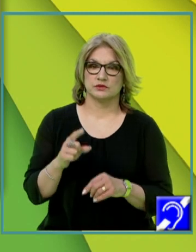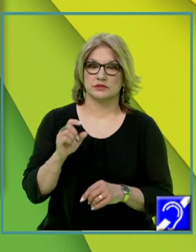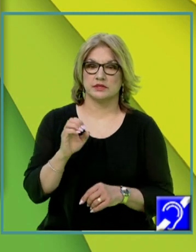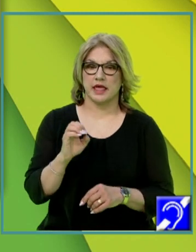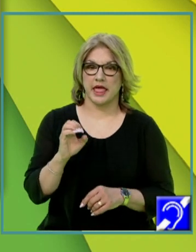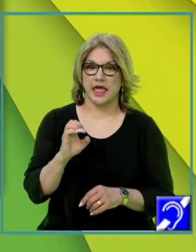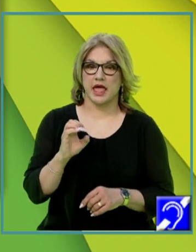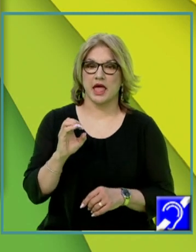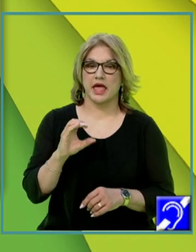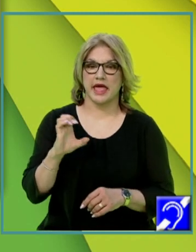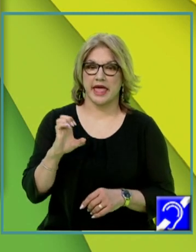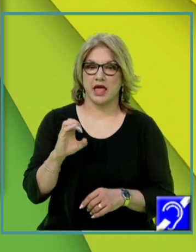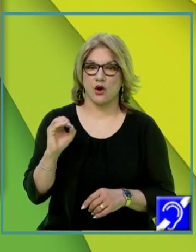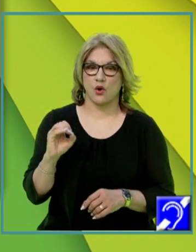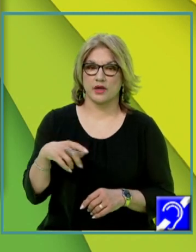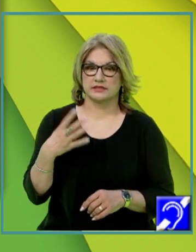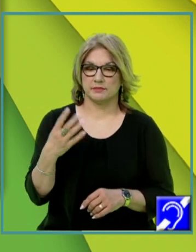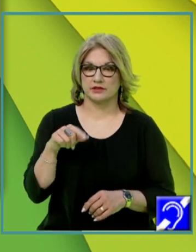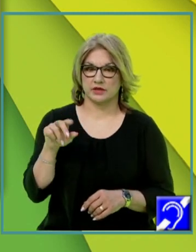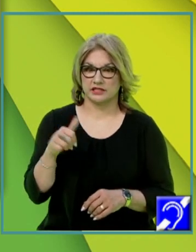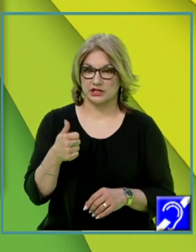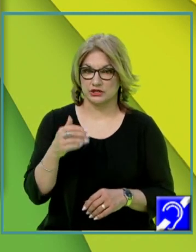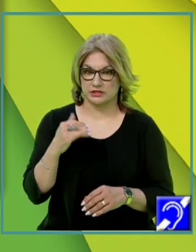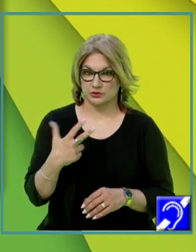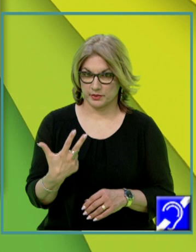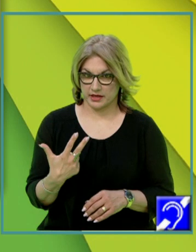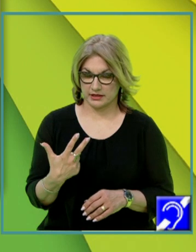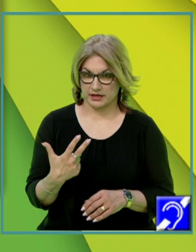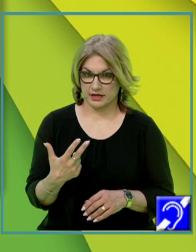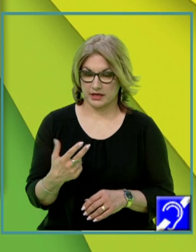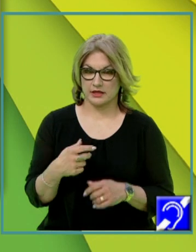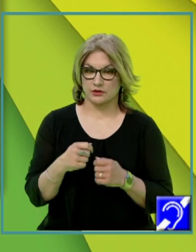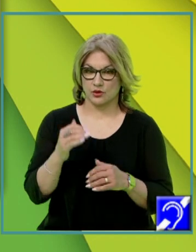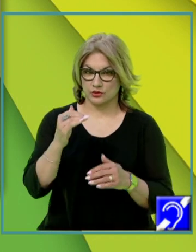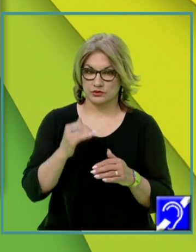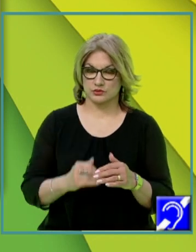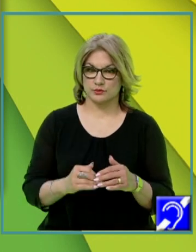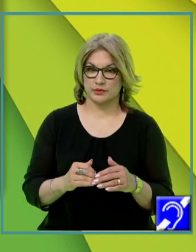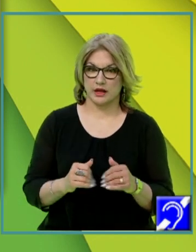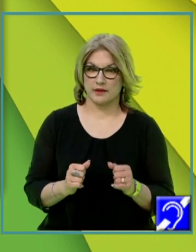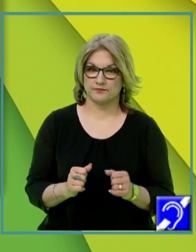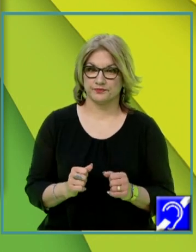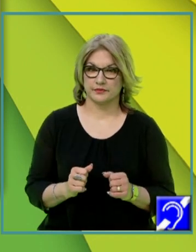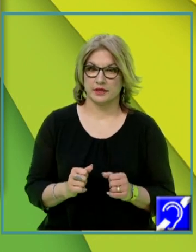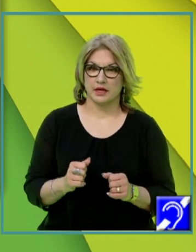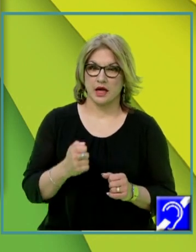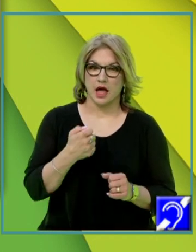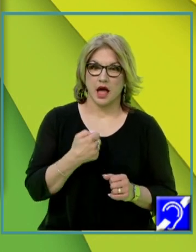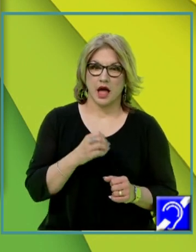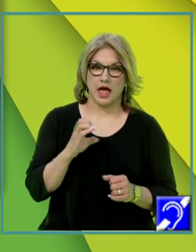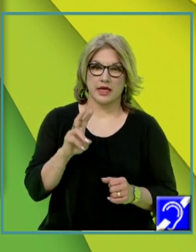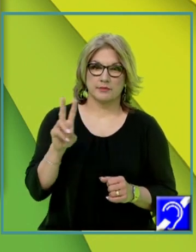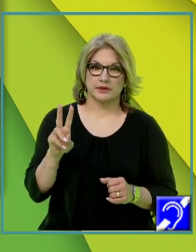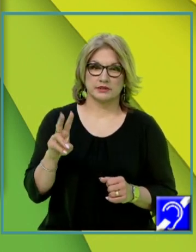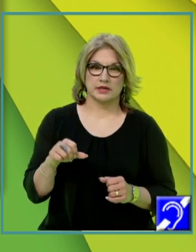4 radical din 6 supra 3 totul supra AE pătrat AE pătrat care este